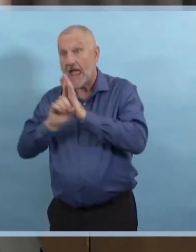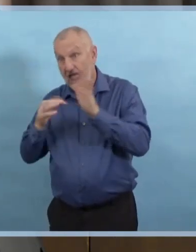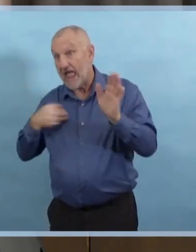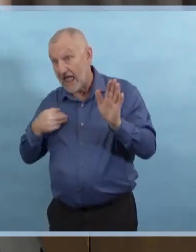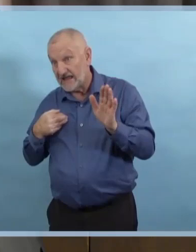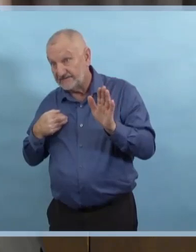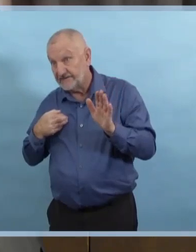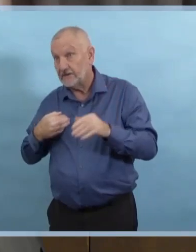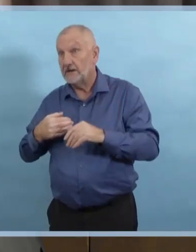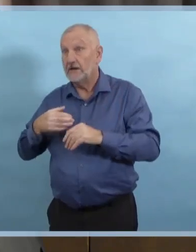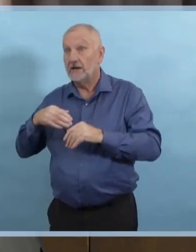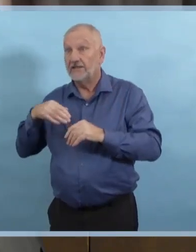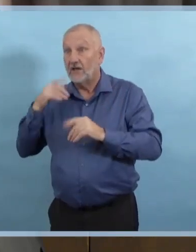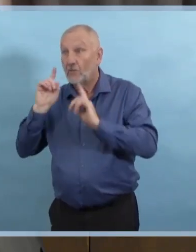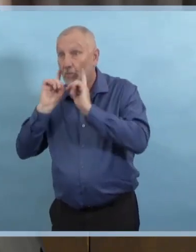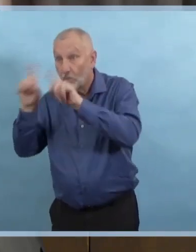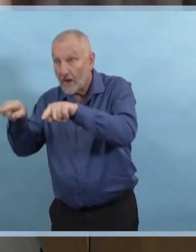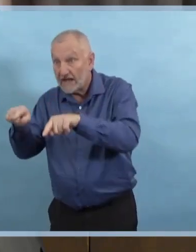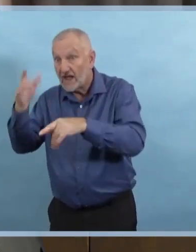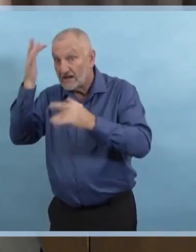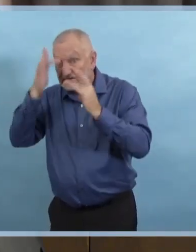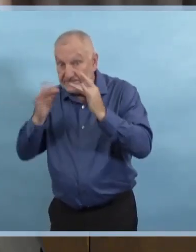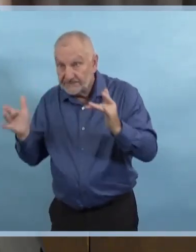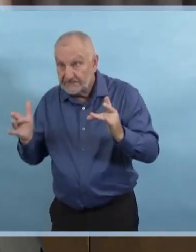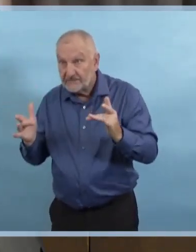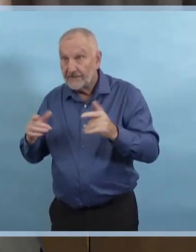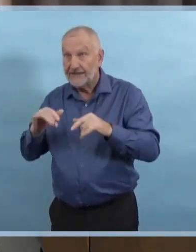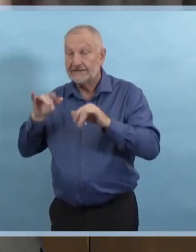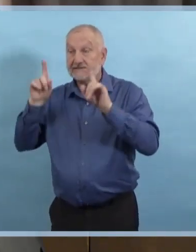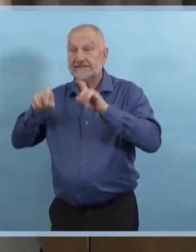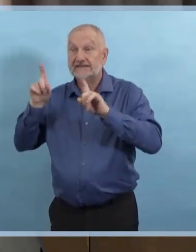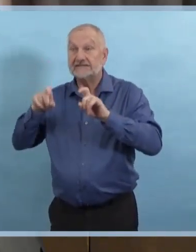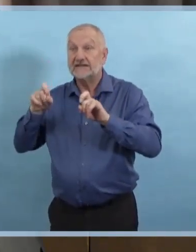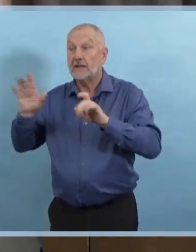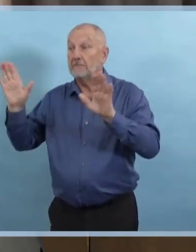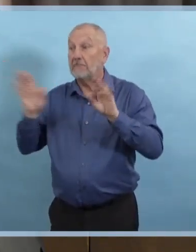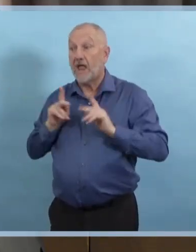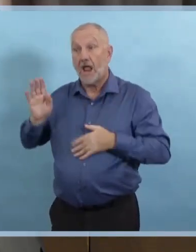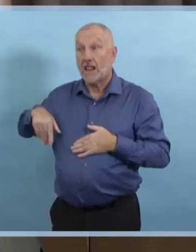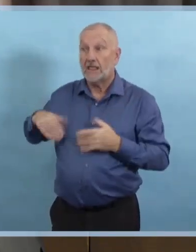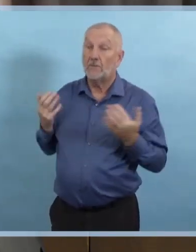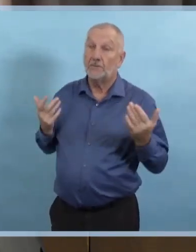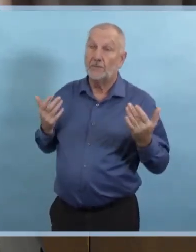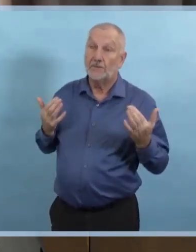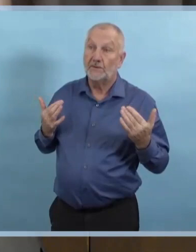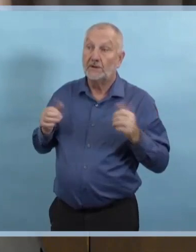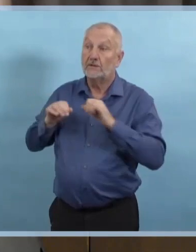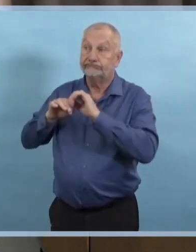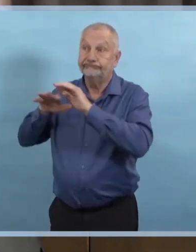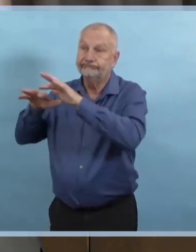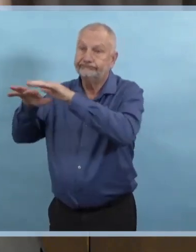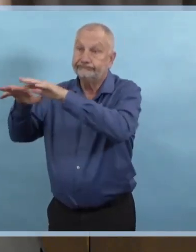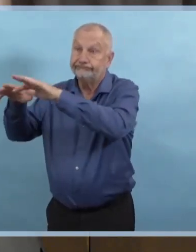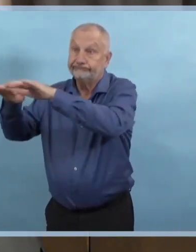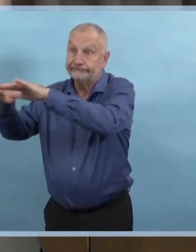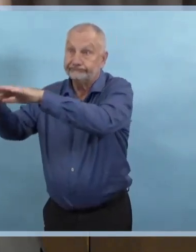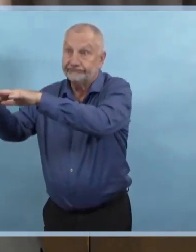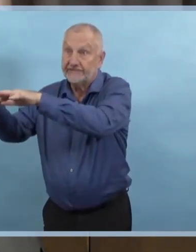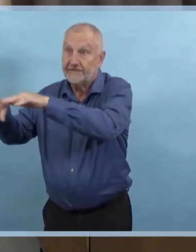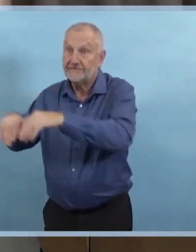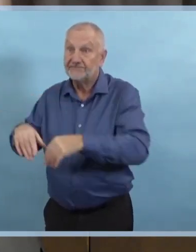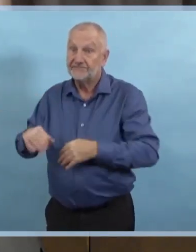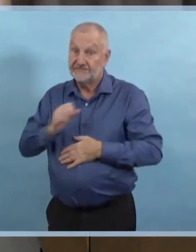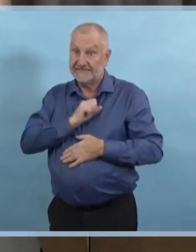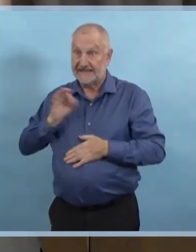Mais une des choses pour le personnel, bien sûr, nous suivons les preuves, nous parlons aux experts et